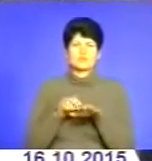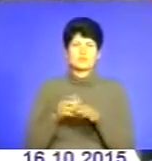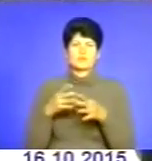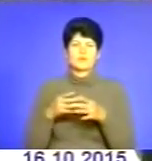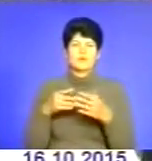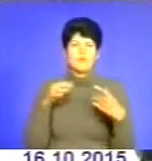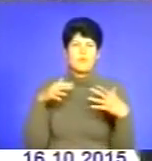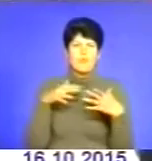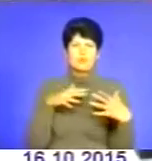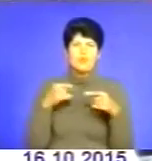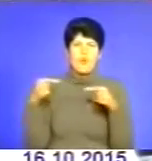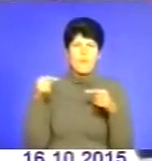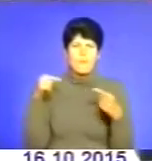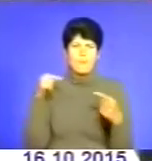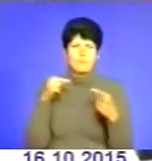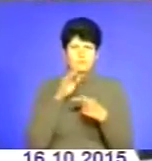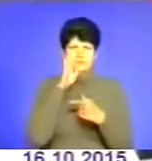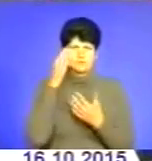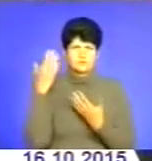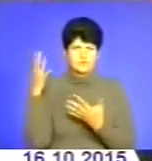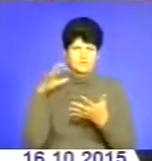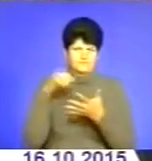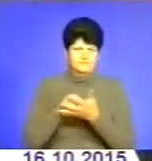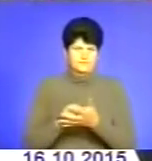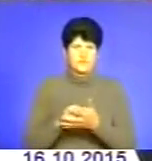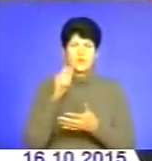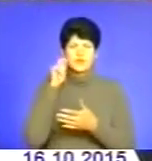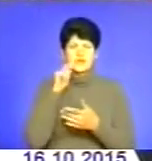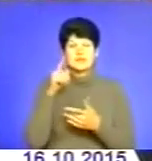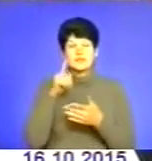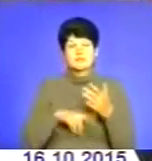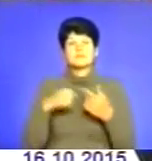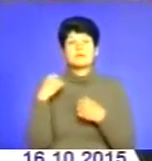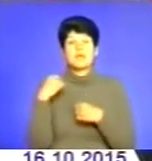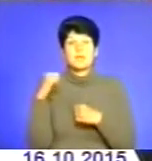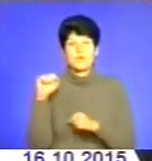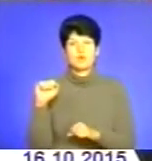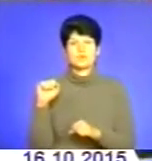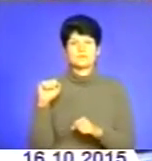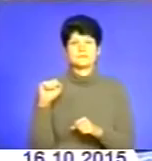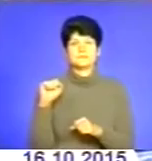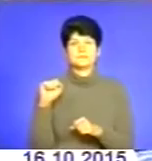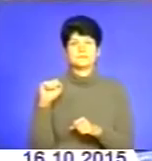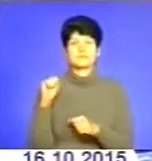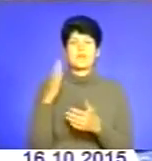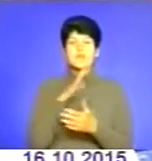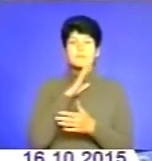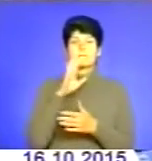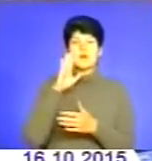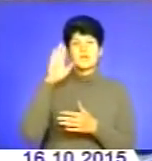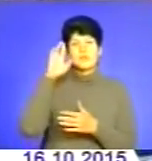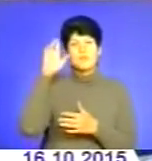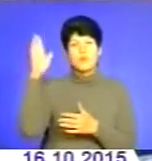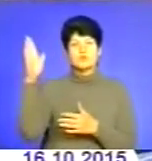І, звичайно, надіємося, що Україна все ж таки переможе, і Матір Божа